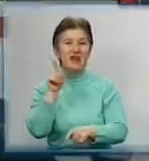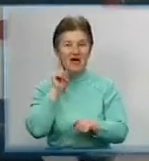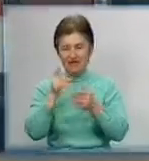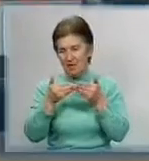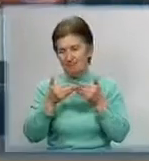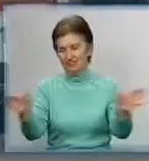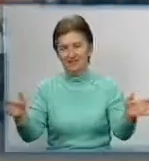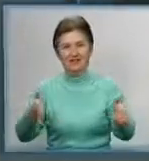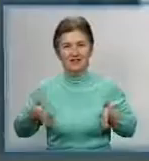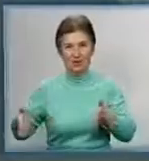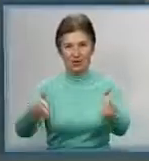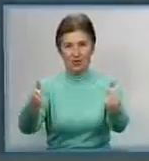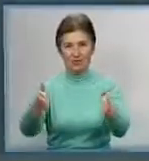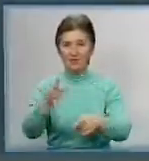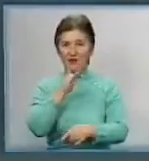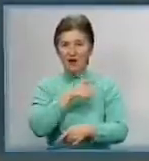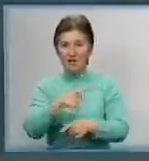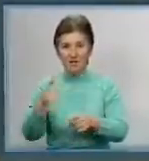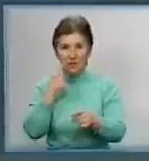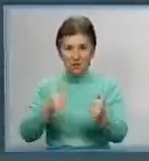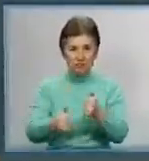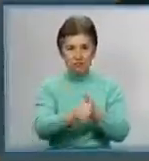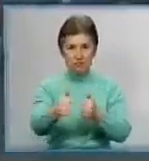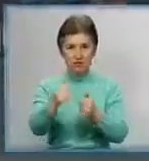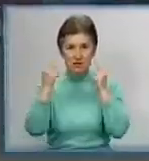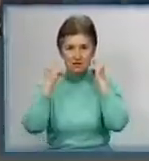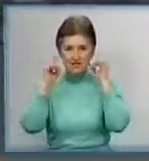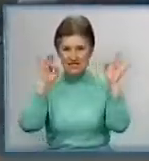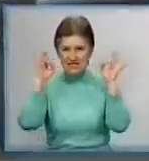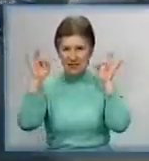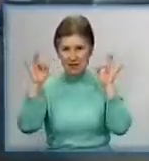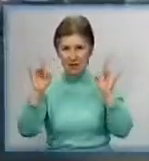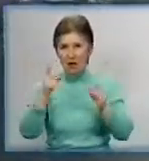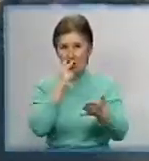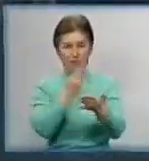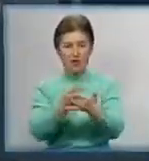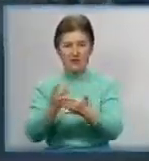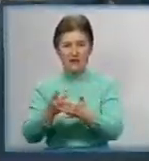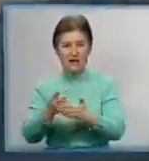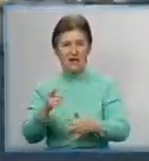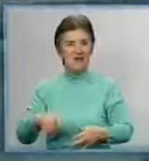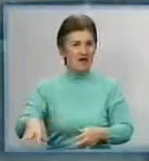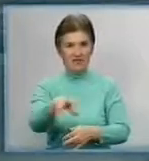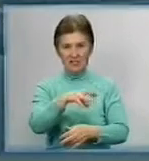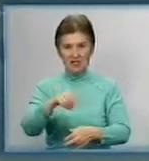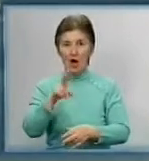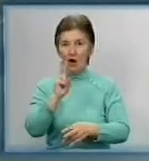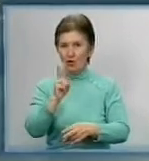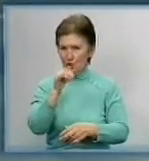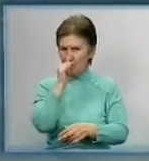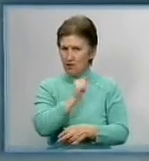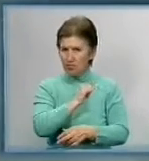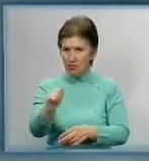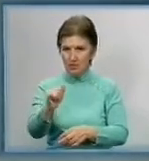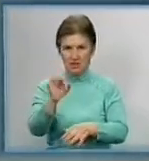уміння вчасно перелаштовуватись під час руху та реагувати на увімкнені спецсигнали показали не усі водії. Тих, хто процесює, не пропускав, даївці